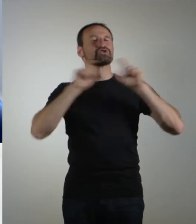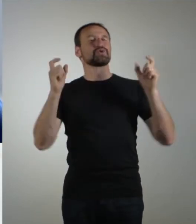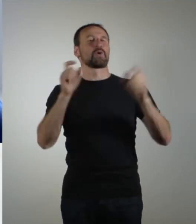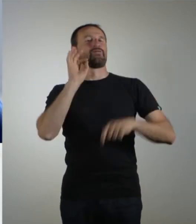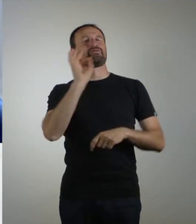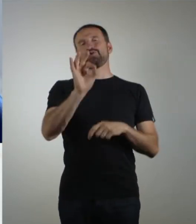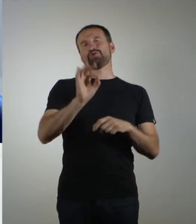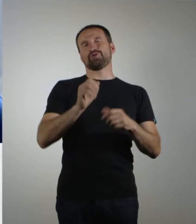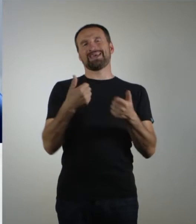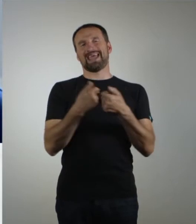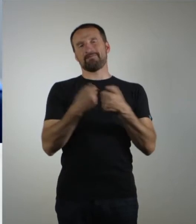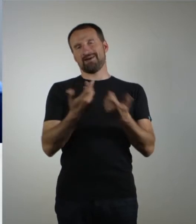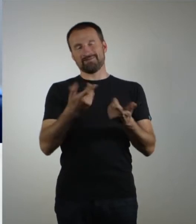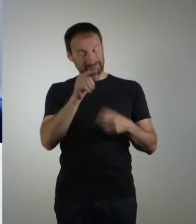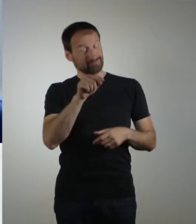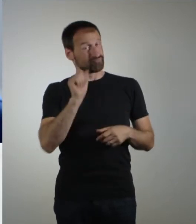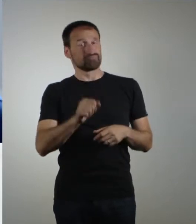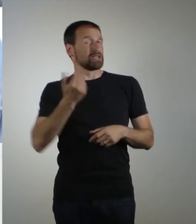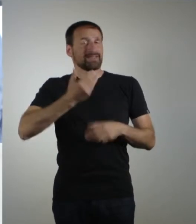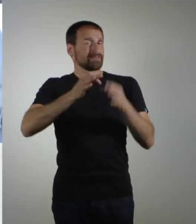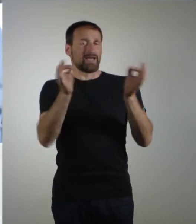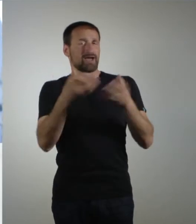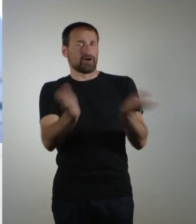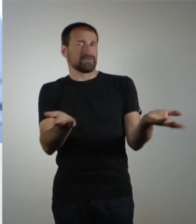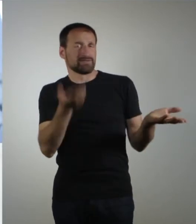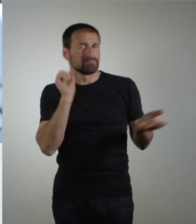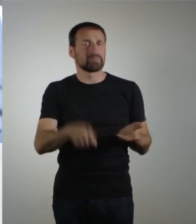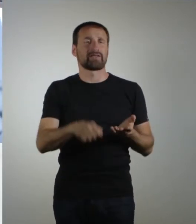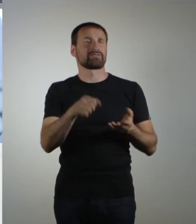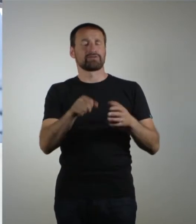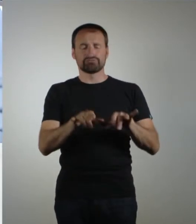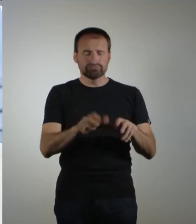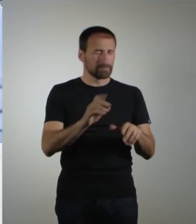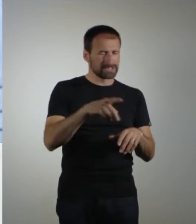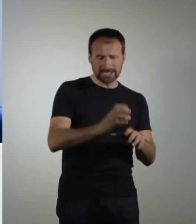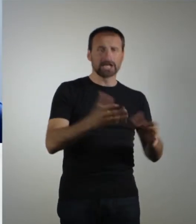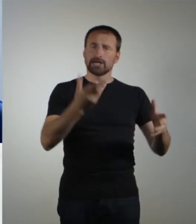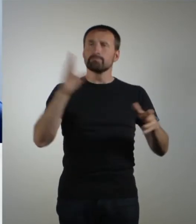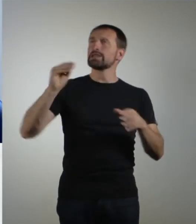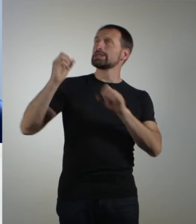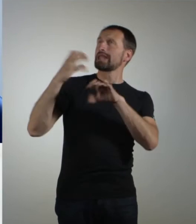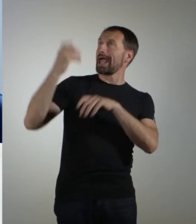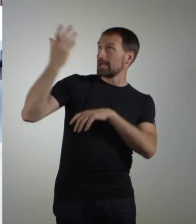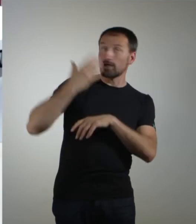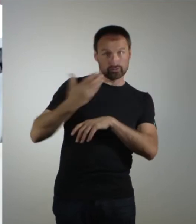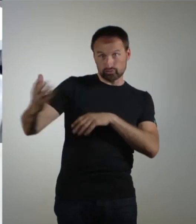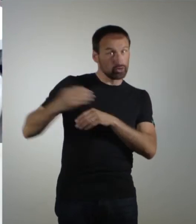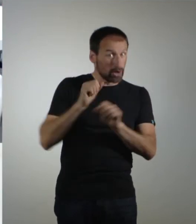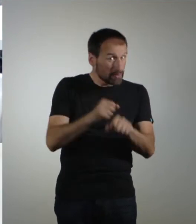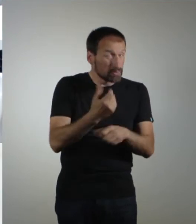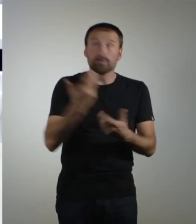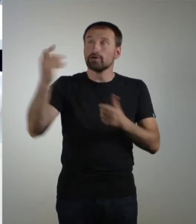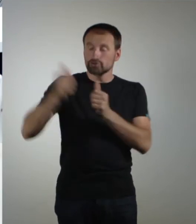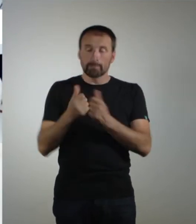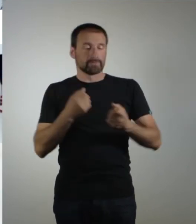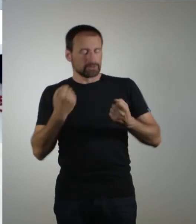man hingehen kann und kann im Endeffekt dort an PCs, auch mit Trainern, wenn man das möchte, halt eben trainieren. Und der wird halt auch ganz oft für Gaming-Events